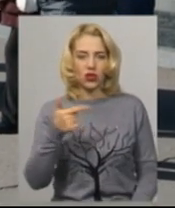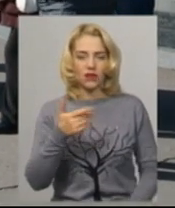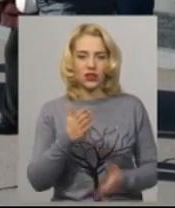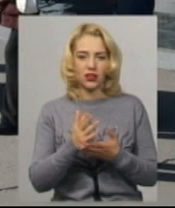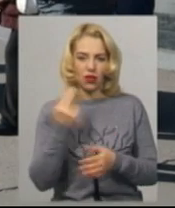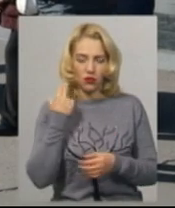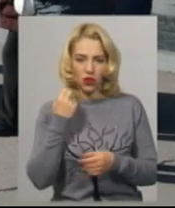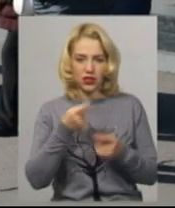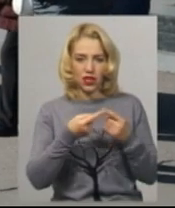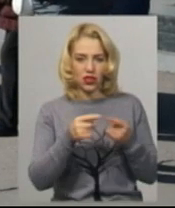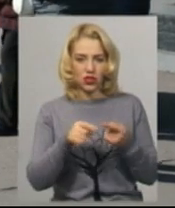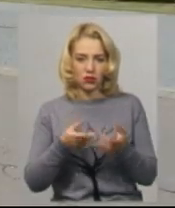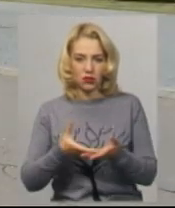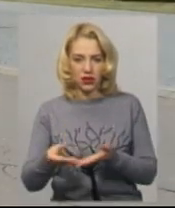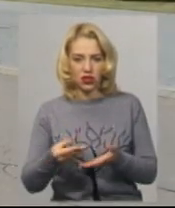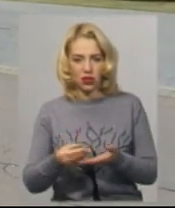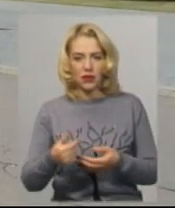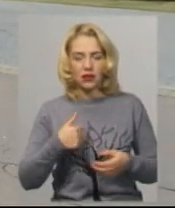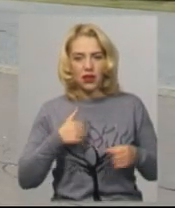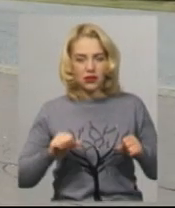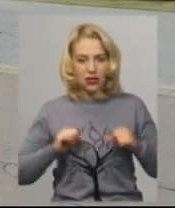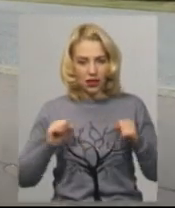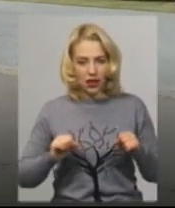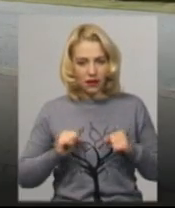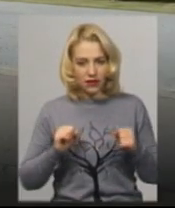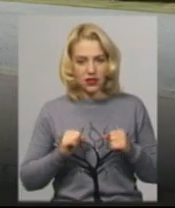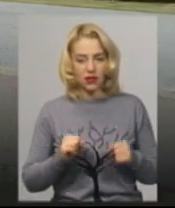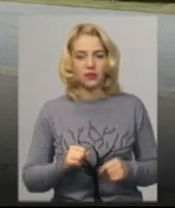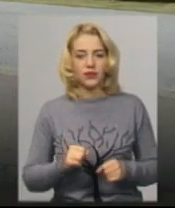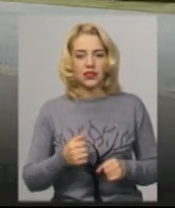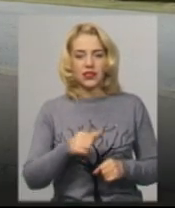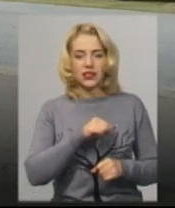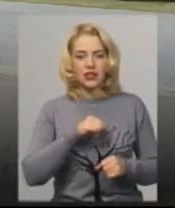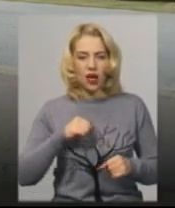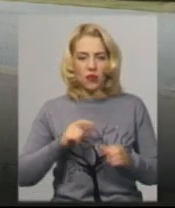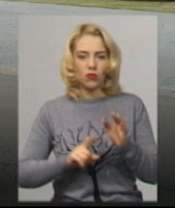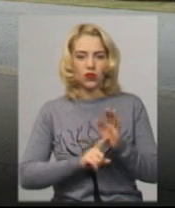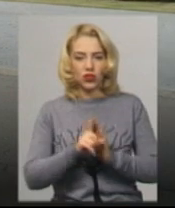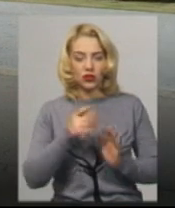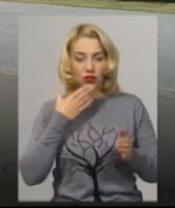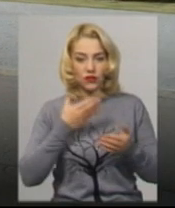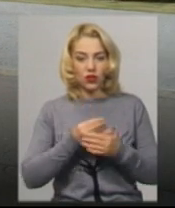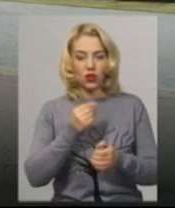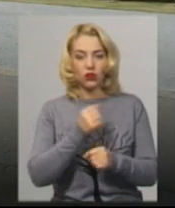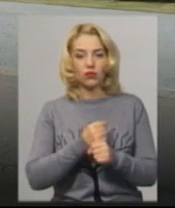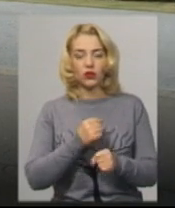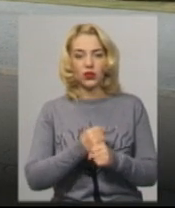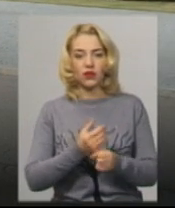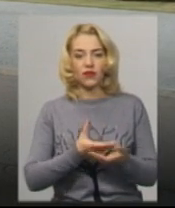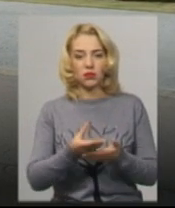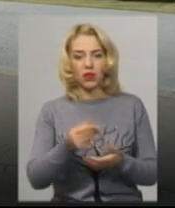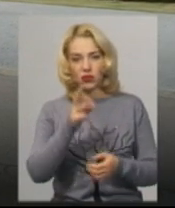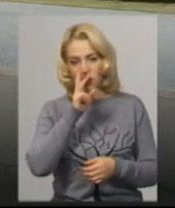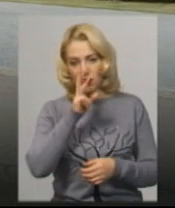і за іншими платежами. Я старався, з самого початку своєї роботи виплачувати